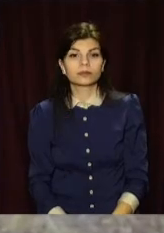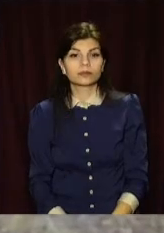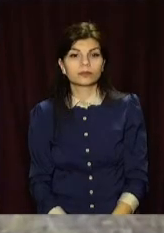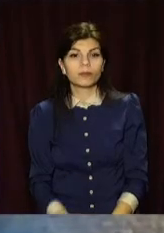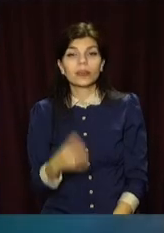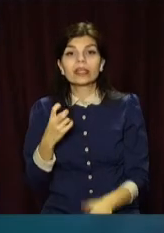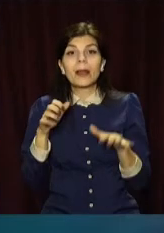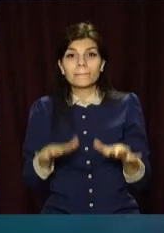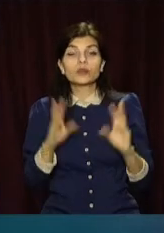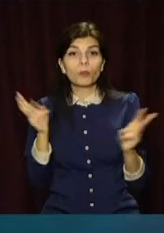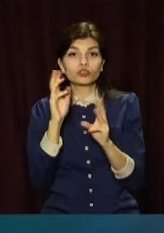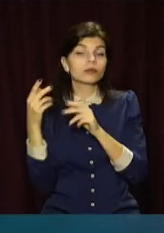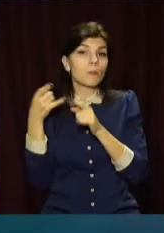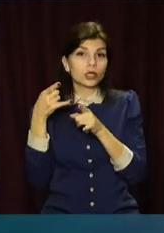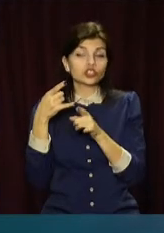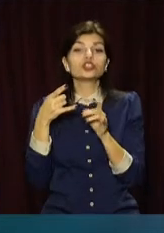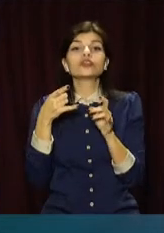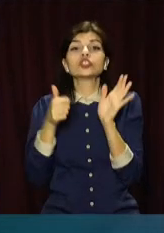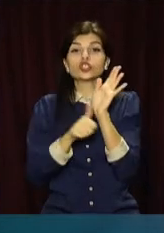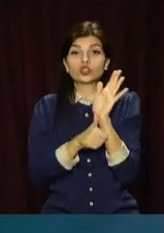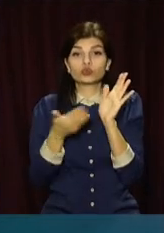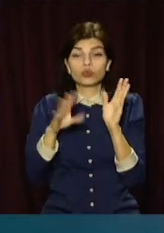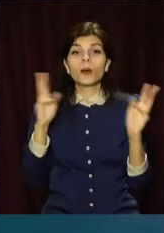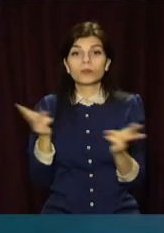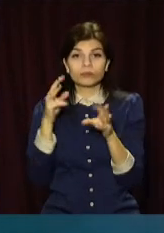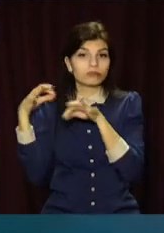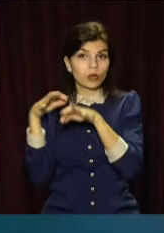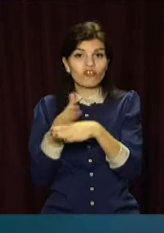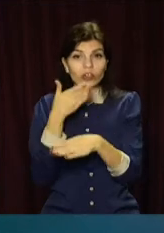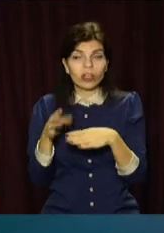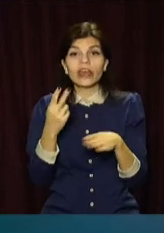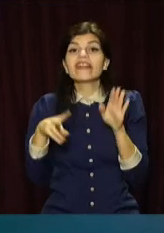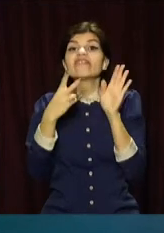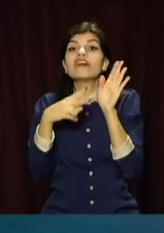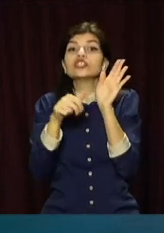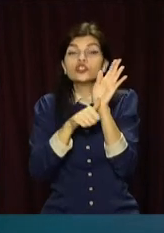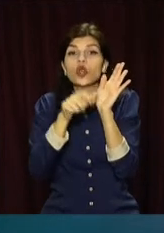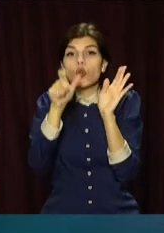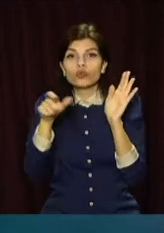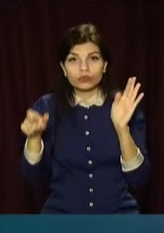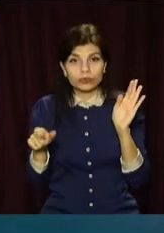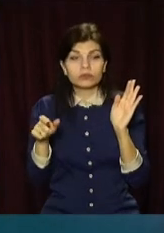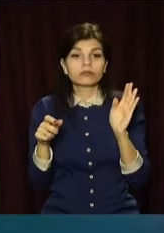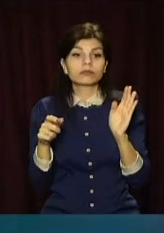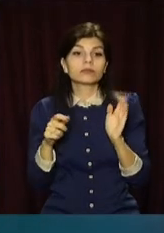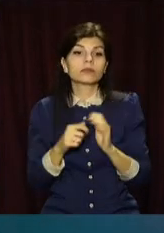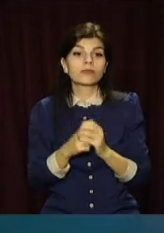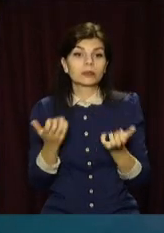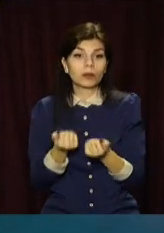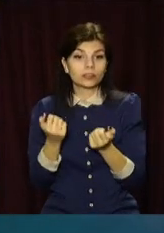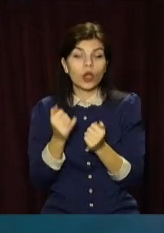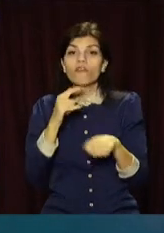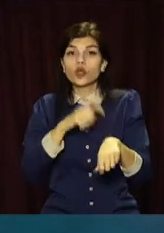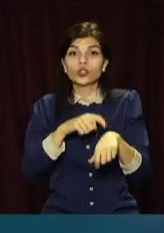На місці пожежі прибуло 6 відділень пожежно-рятувальної техніки та 26 чоловік особового складу. У 14